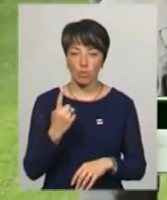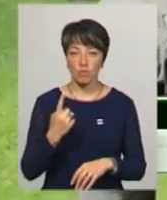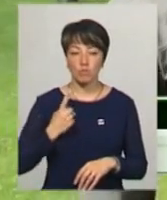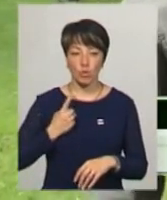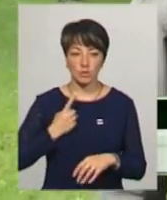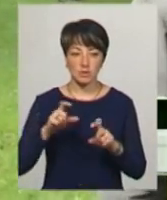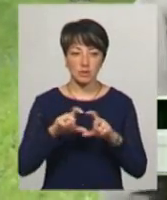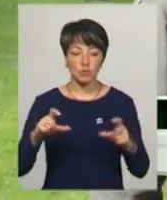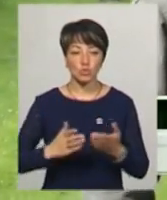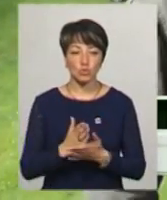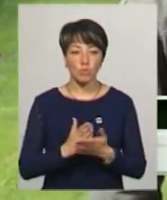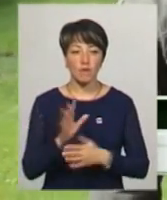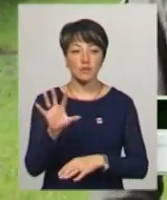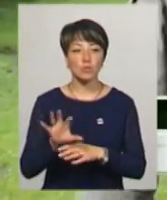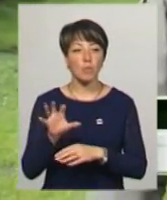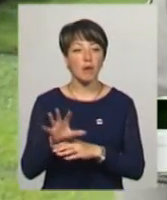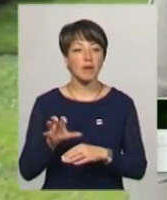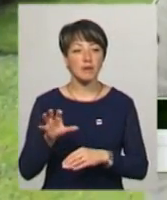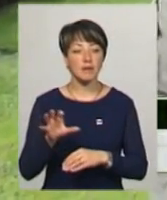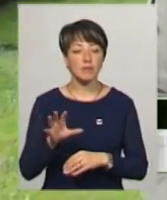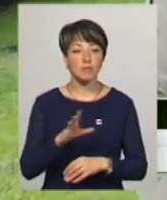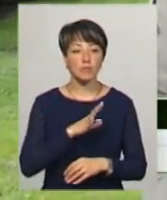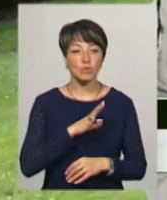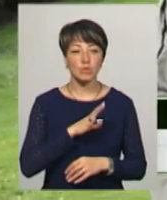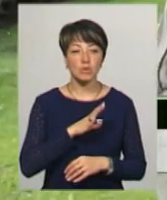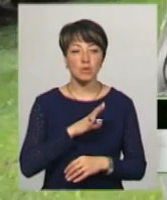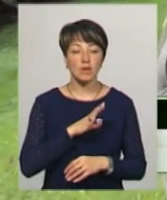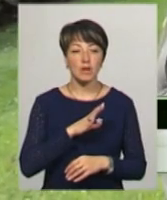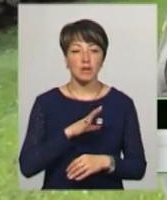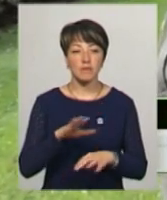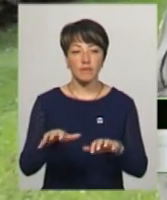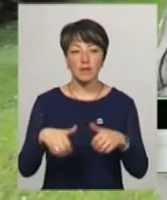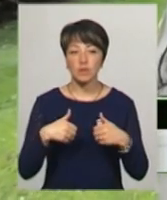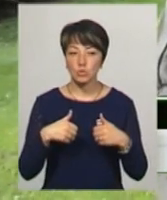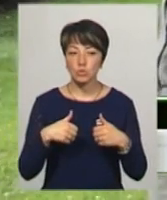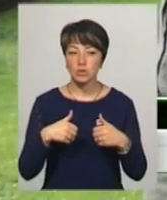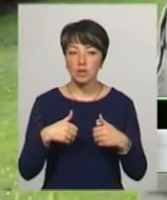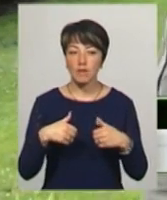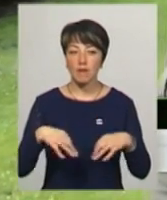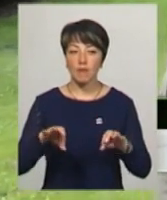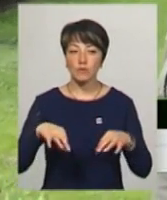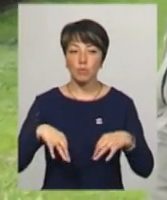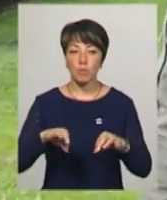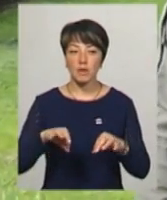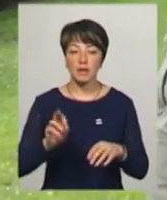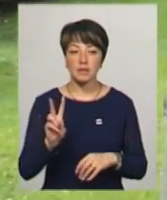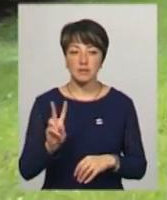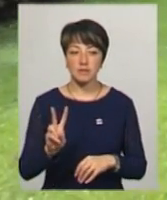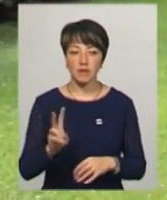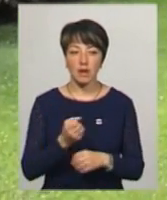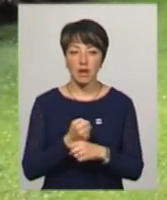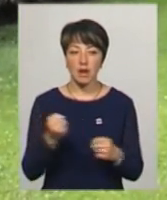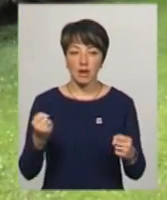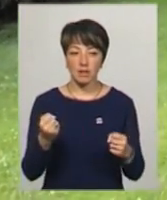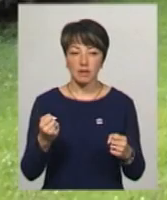службова собака вилучила в автомобілі дві гранати,